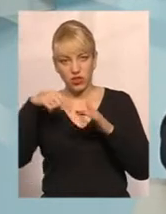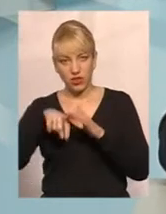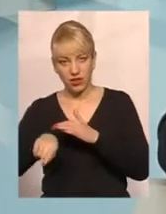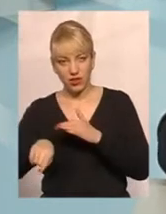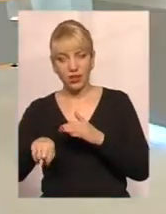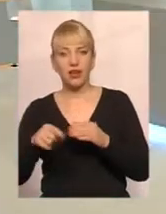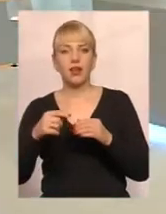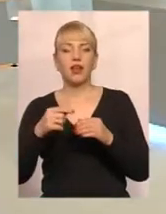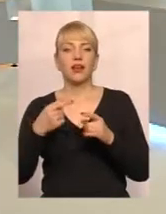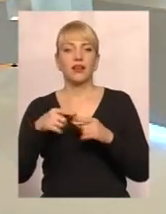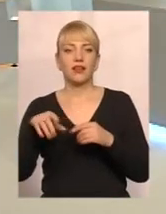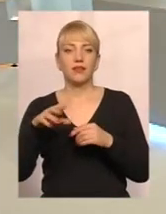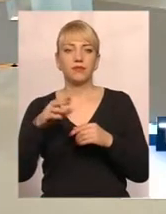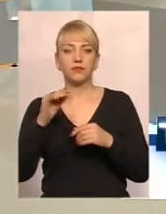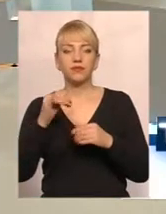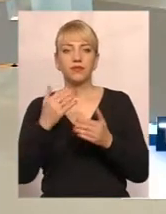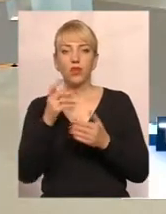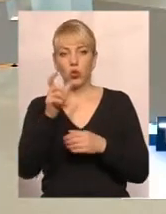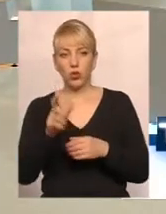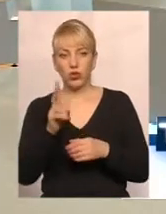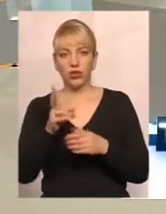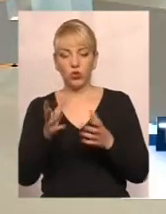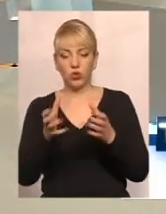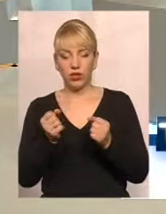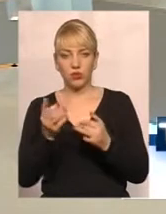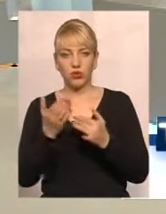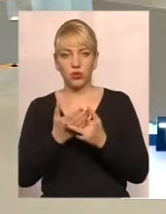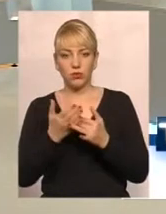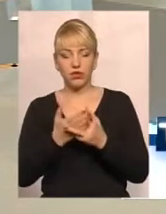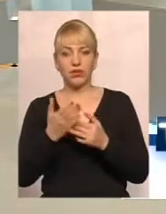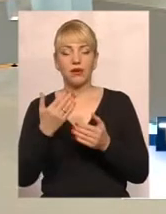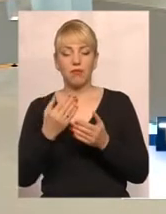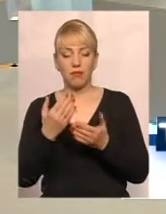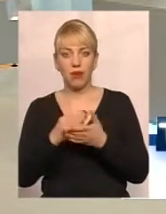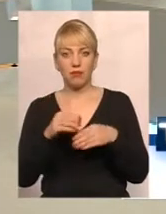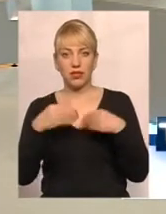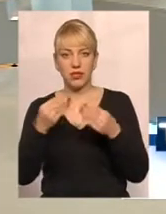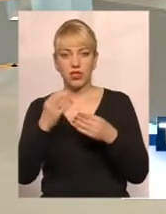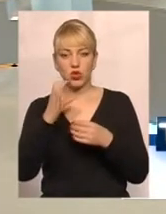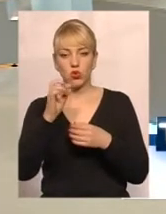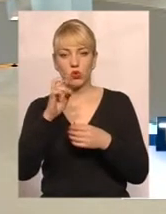кожному домовосподарству. Людина, яка отримує субсидію, має призначену субсидію, вона